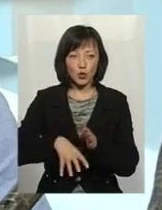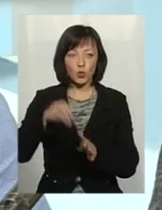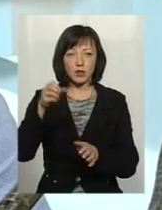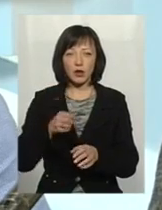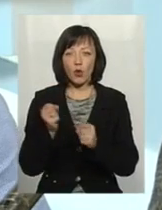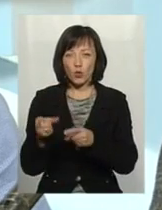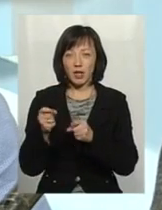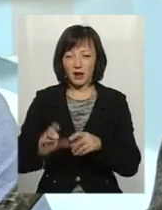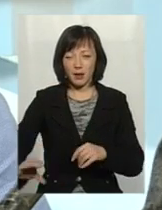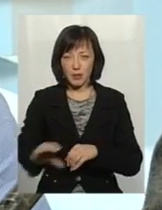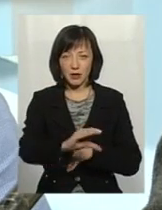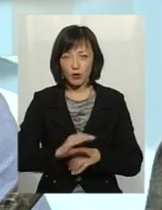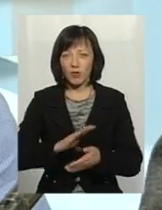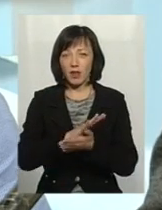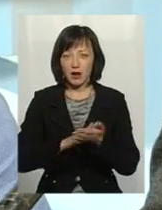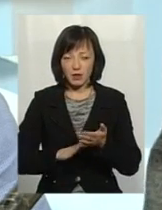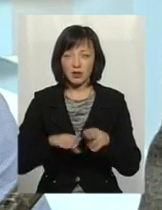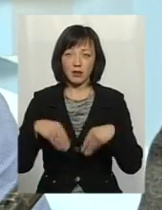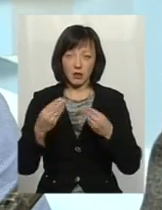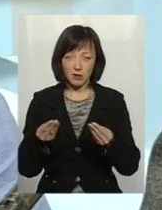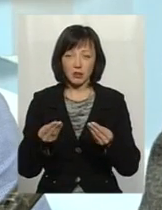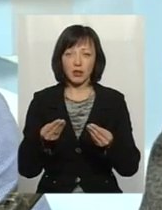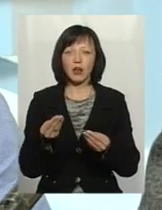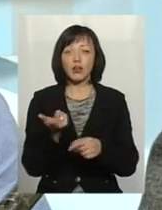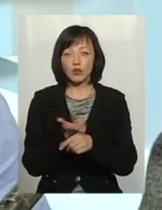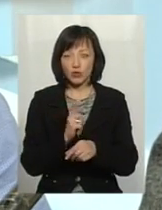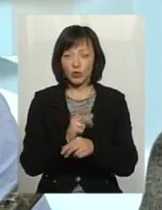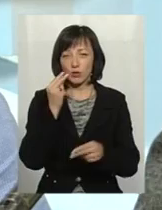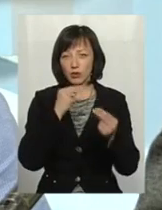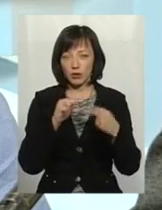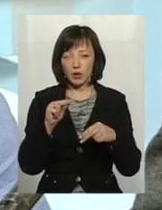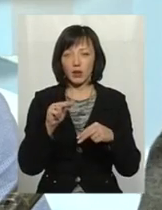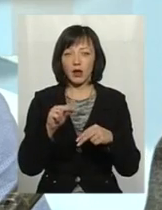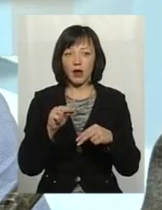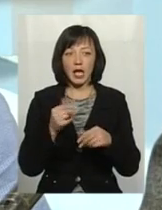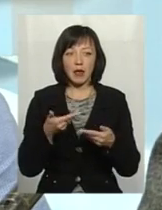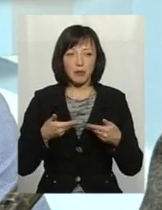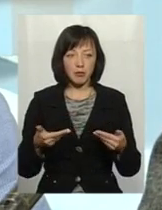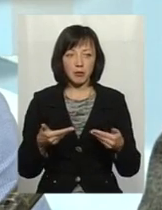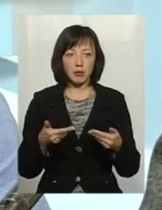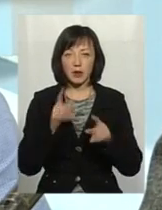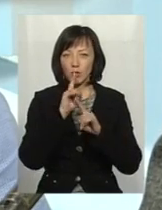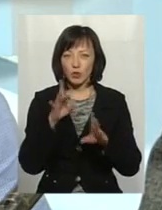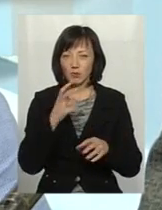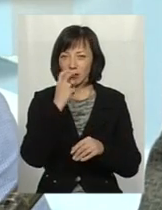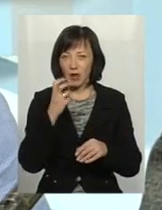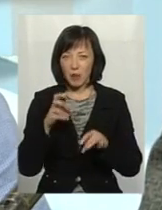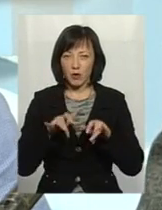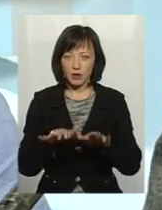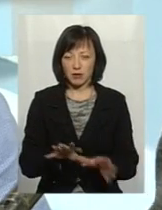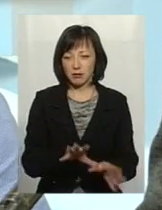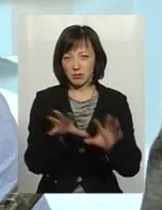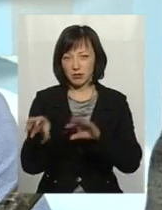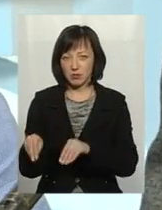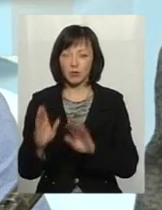відбуваємо удалення серової осадки, що в дальнішому дасть інтенсифікацію наших. І уйдемо від анародного процесу до боку анародного,